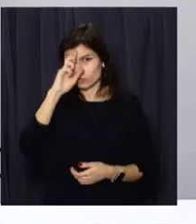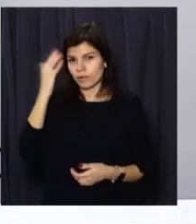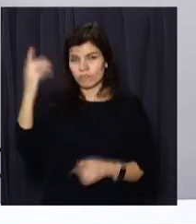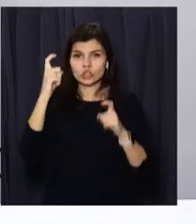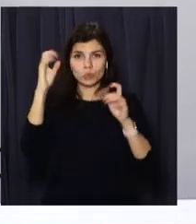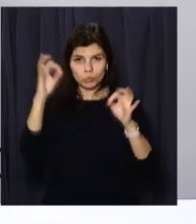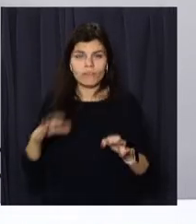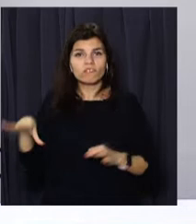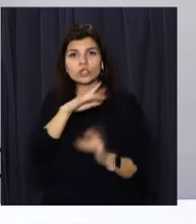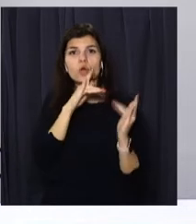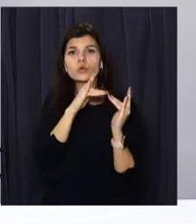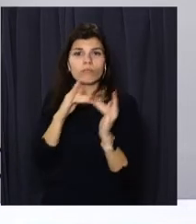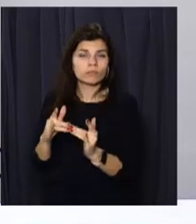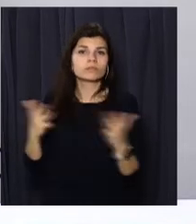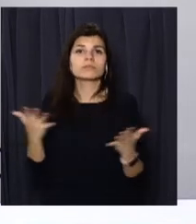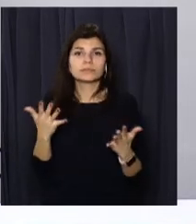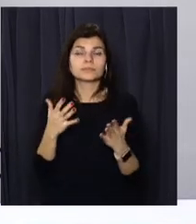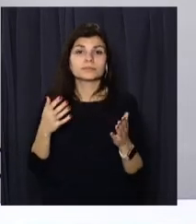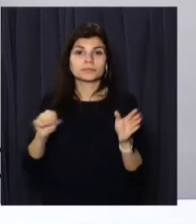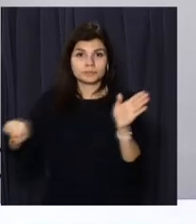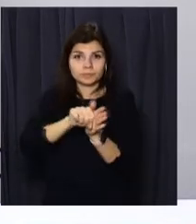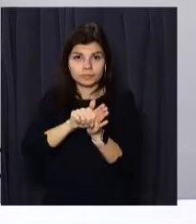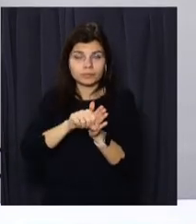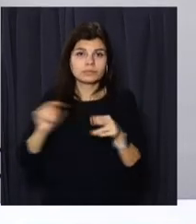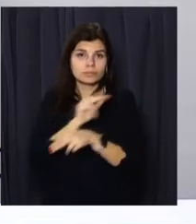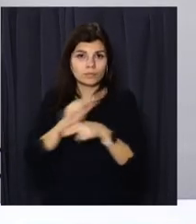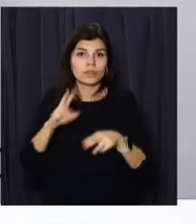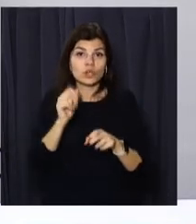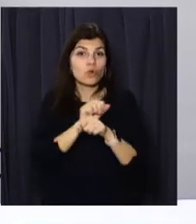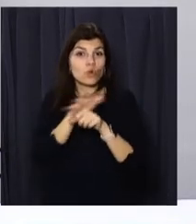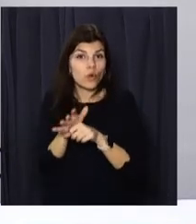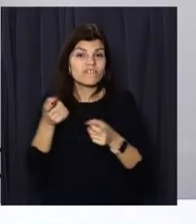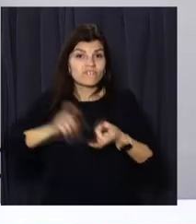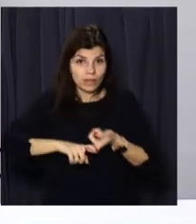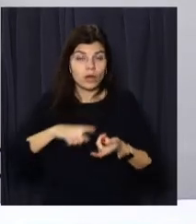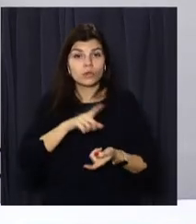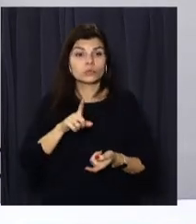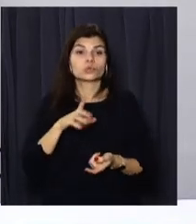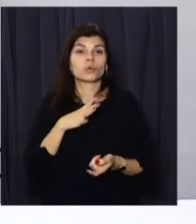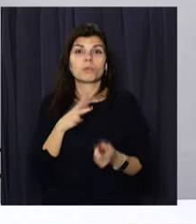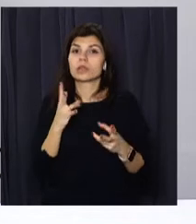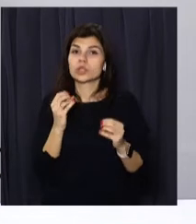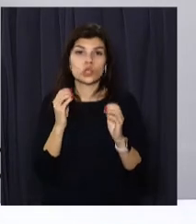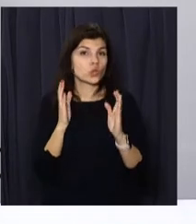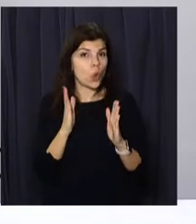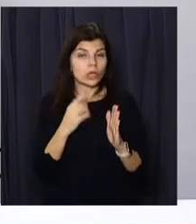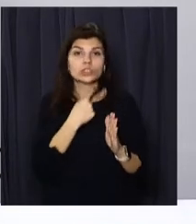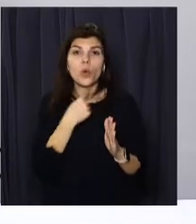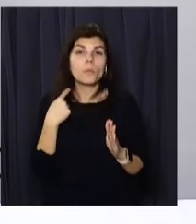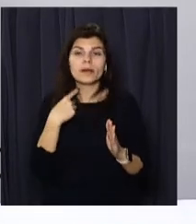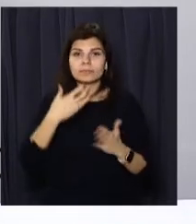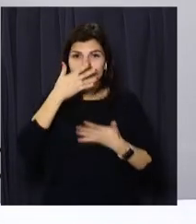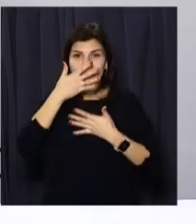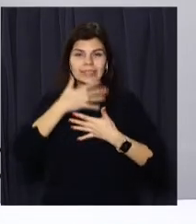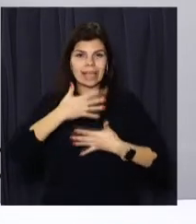всі ліжка, які виведені під лікування хворих на коронавірусну хворобу, мали не тільки забезпечені киснем, а щоб це